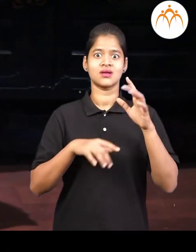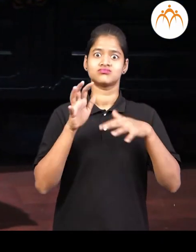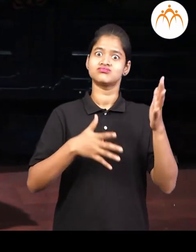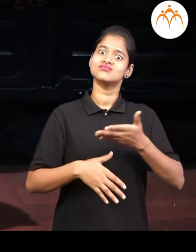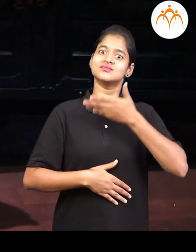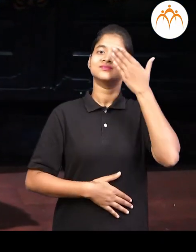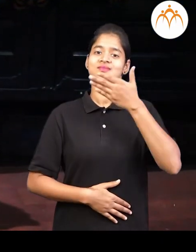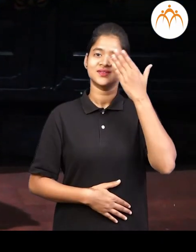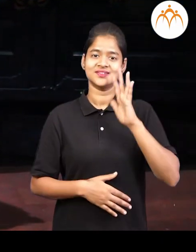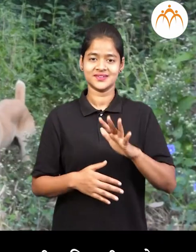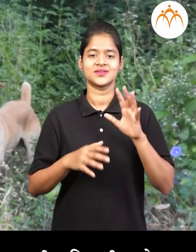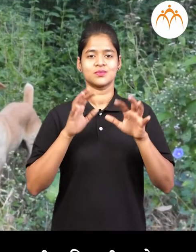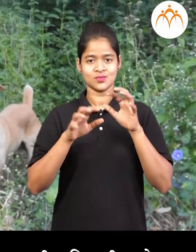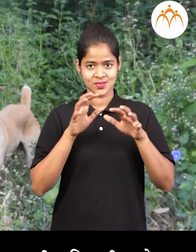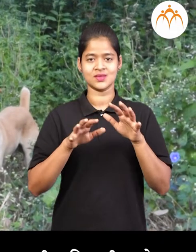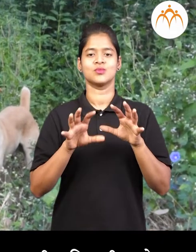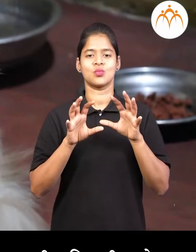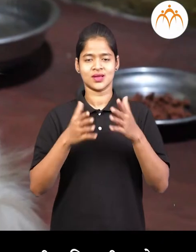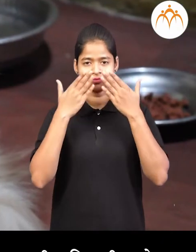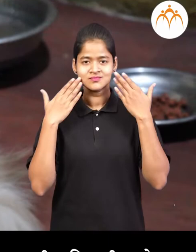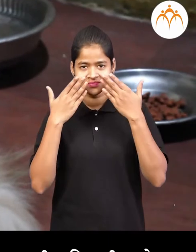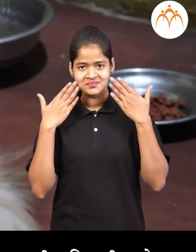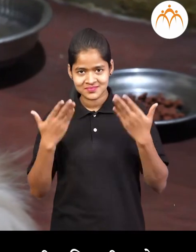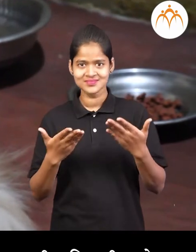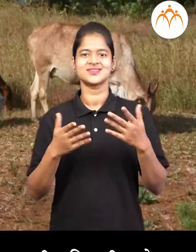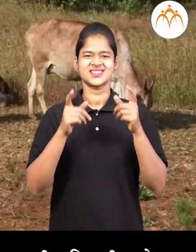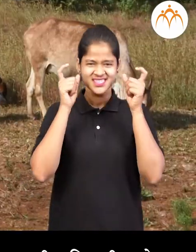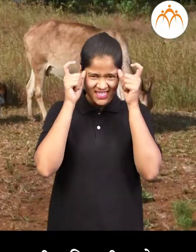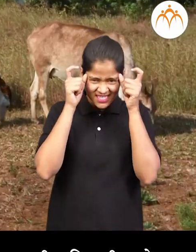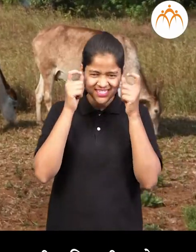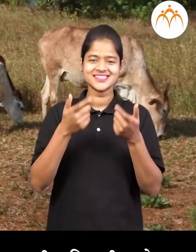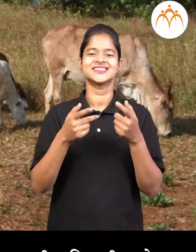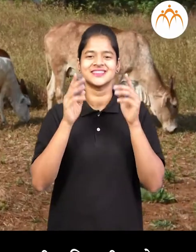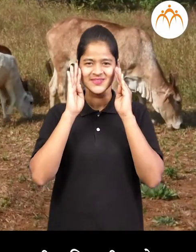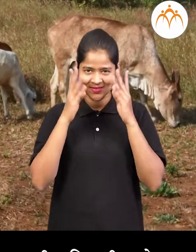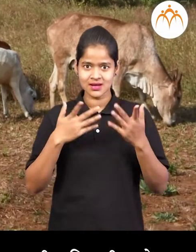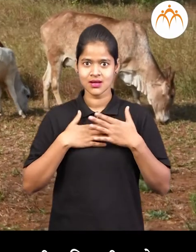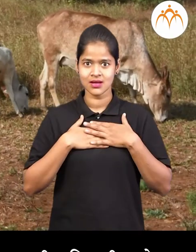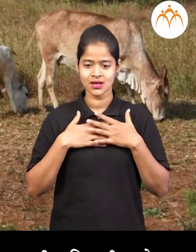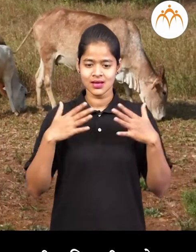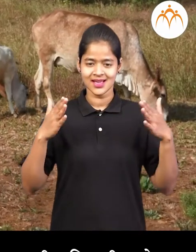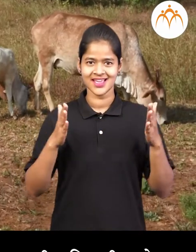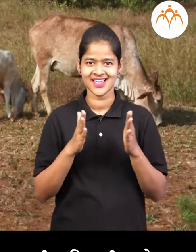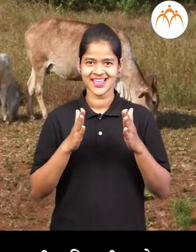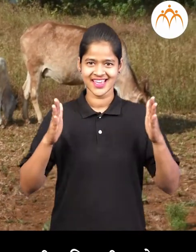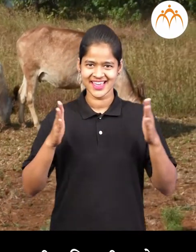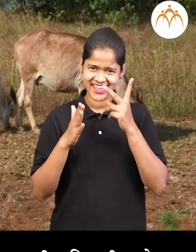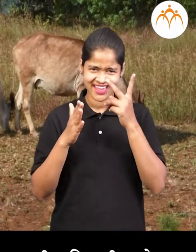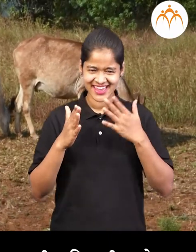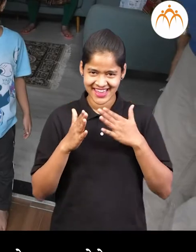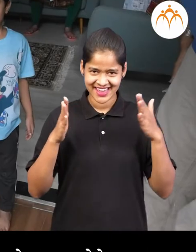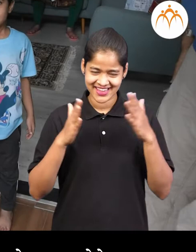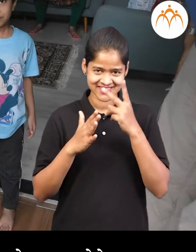श्वसन करताथ कुत्रयाची, मान्जराची, गाईची छाती हलताना तुम्ही बगितले असे